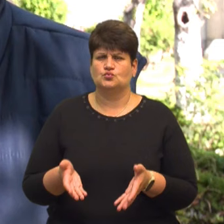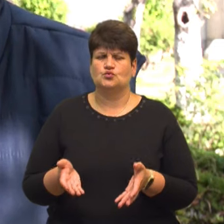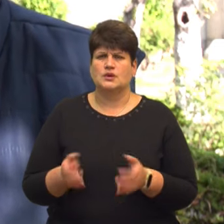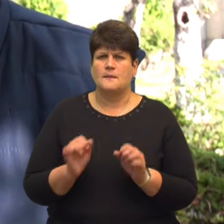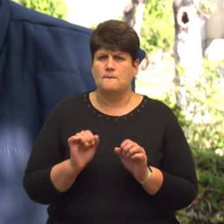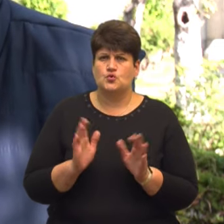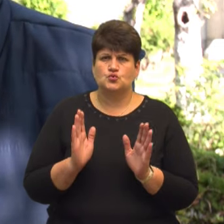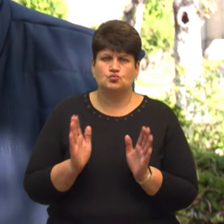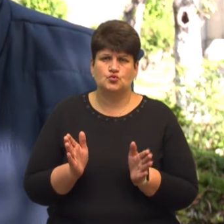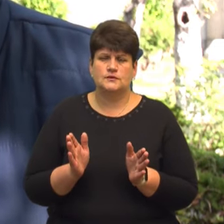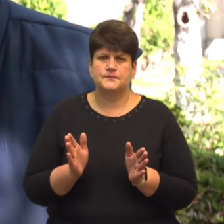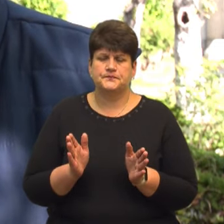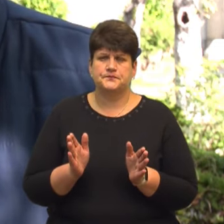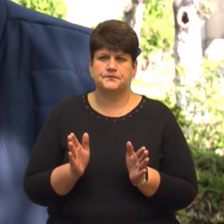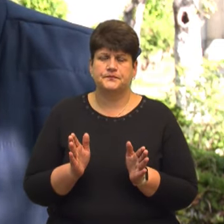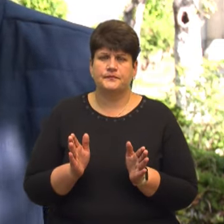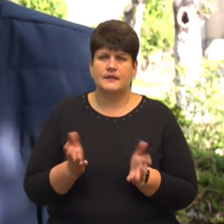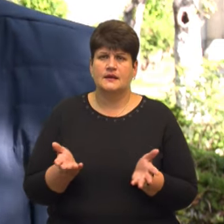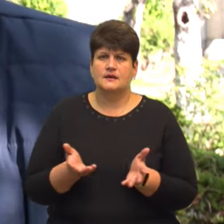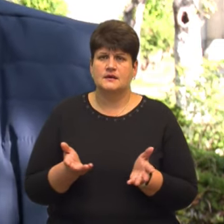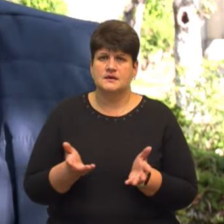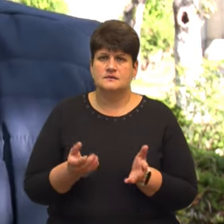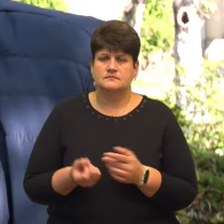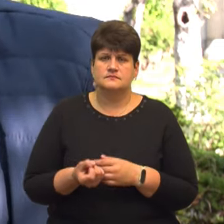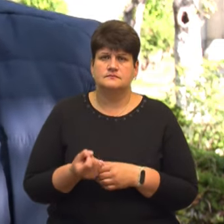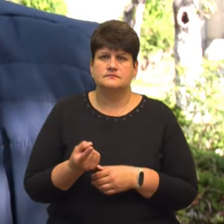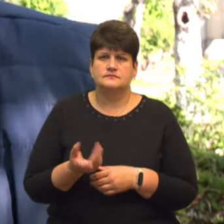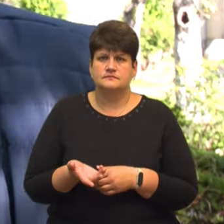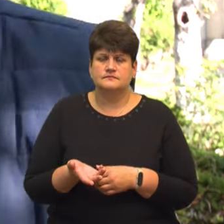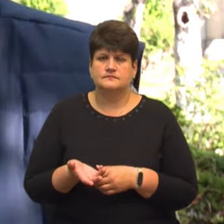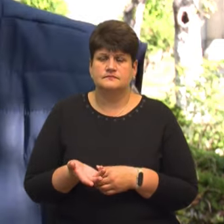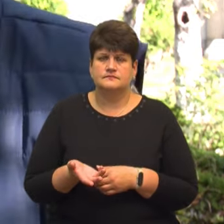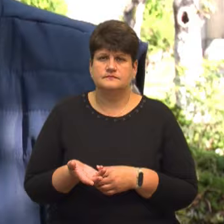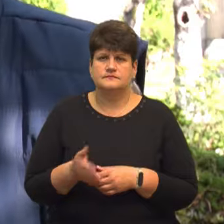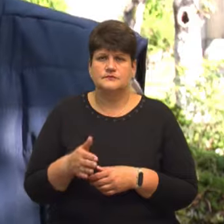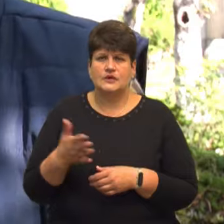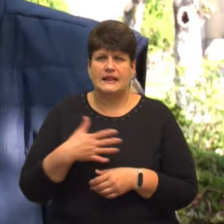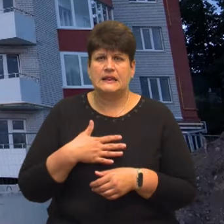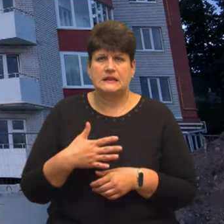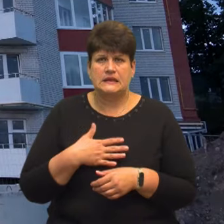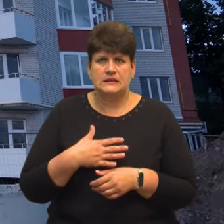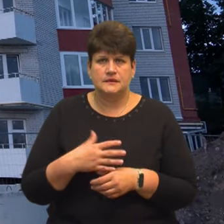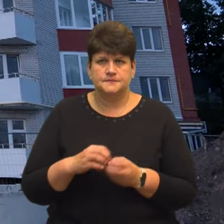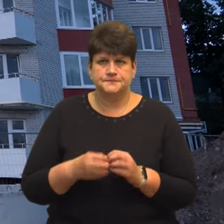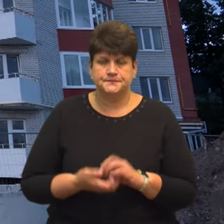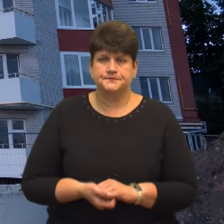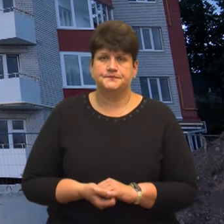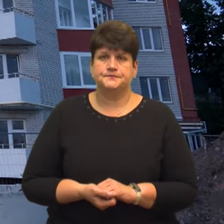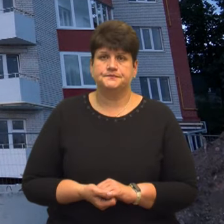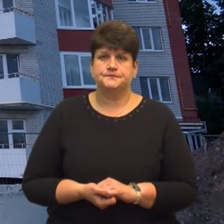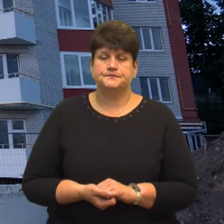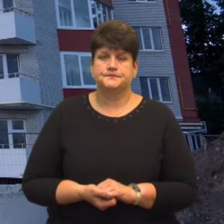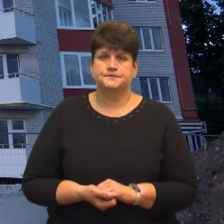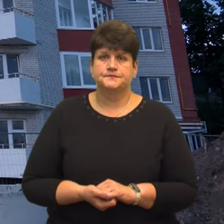можуть бути, допустим, якісь прояви з боку дихальної системи людини. Любов Гадомська,